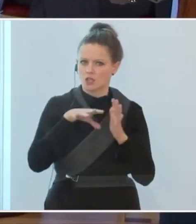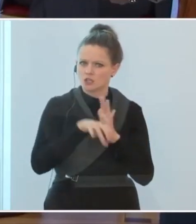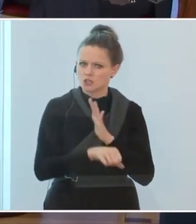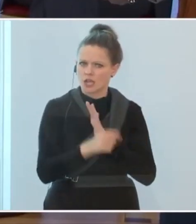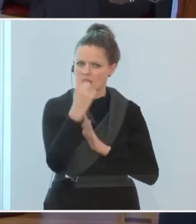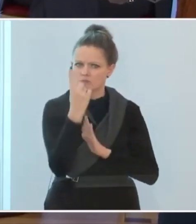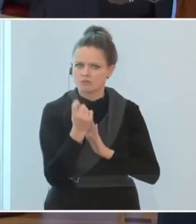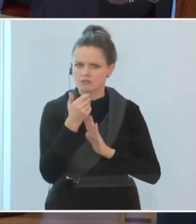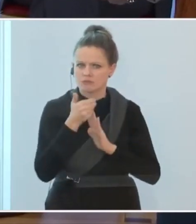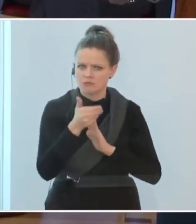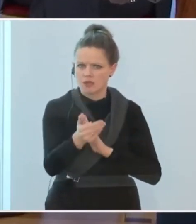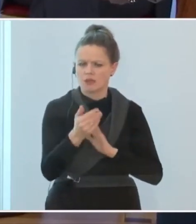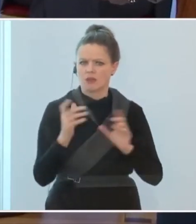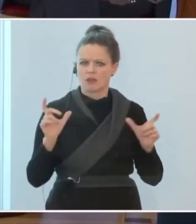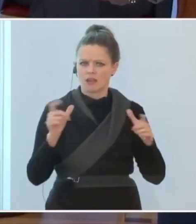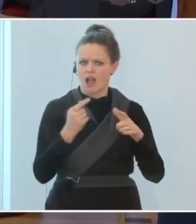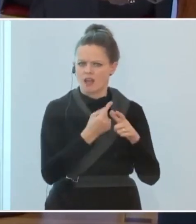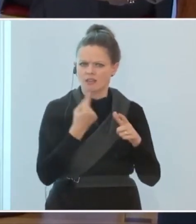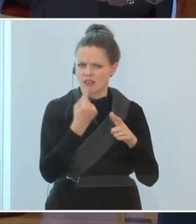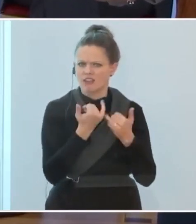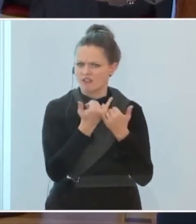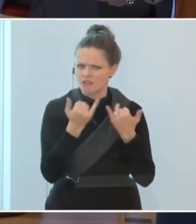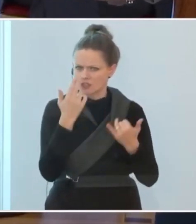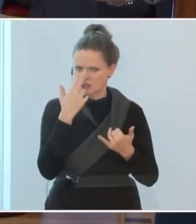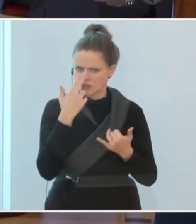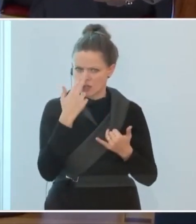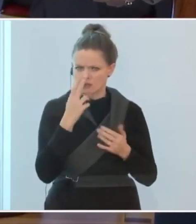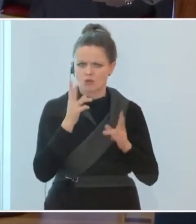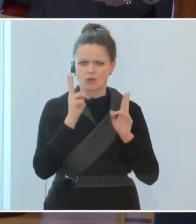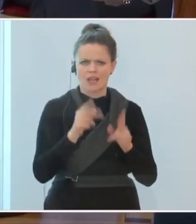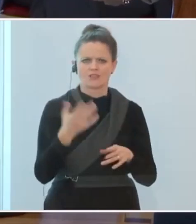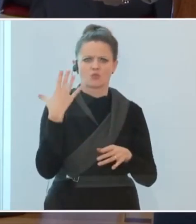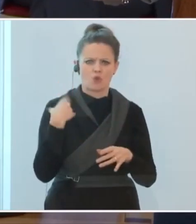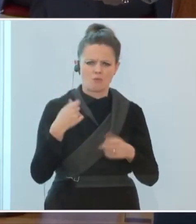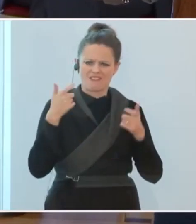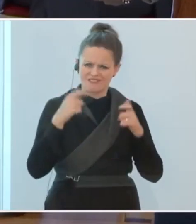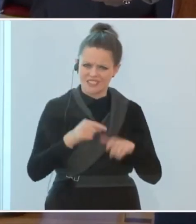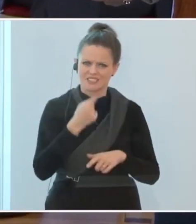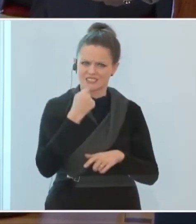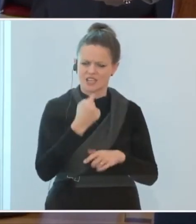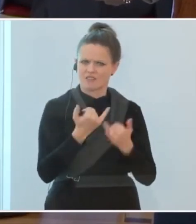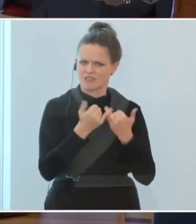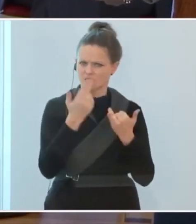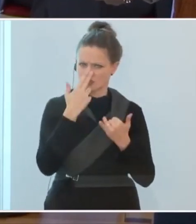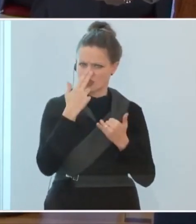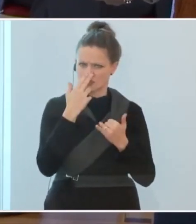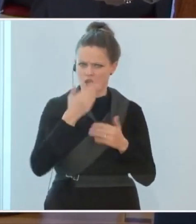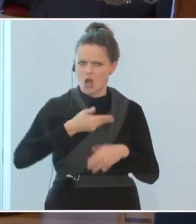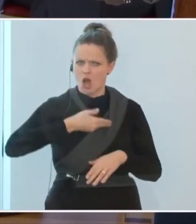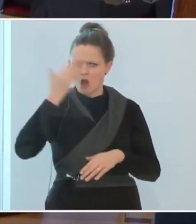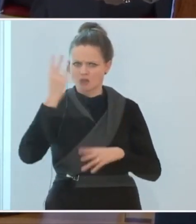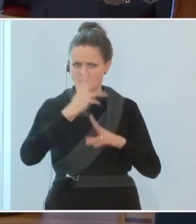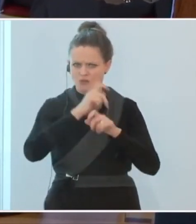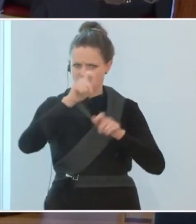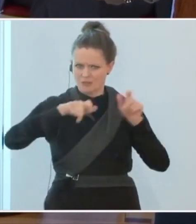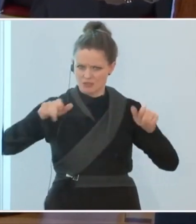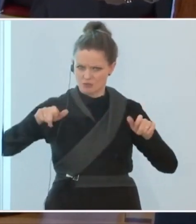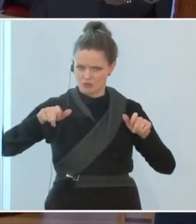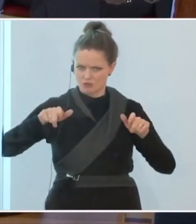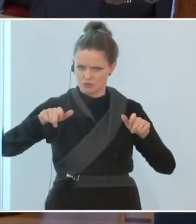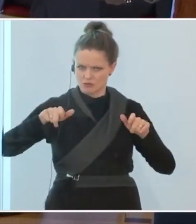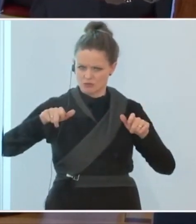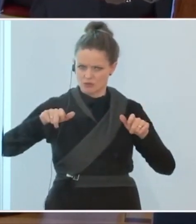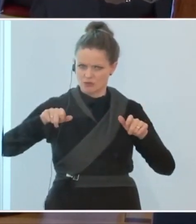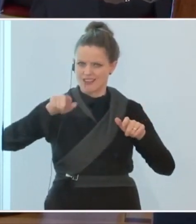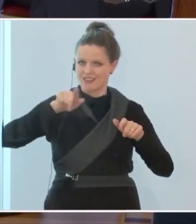da die Quarantäne beginnt und können Sie dann noch einmal fix sagen, das heißt, Auslandsösterreicher, die ihre Eltern in Österreich